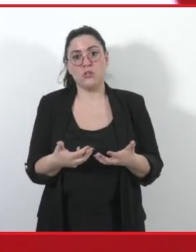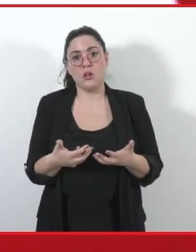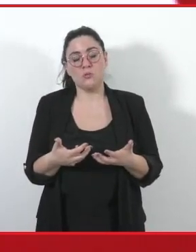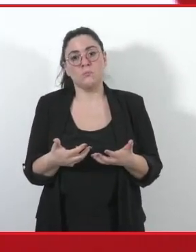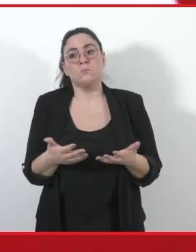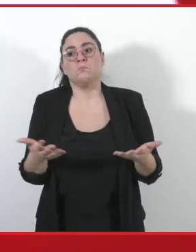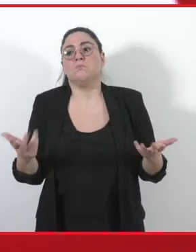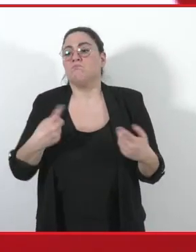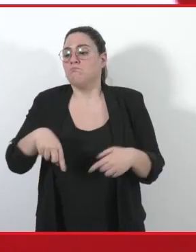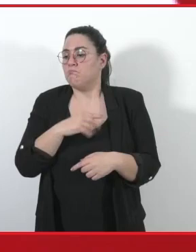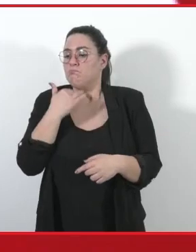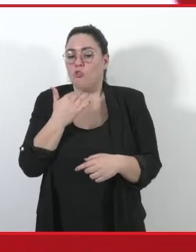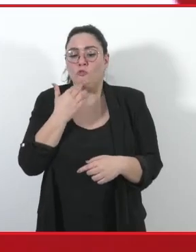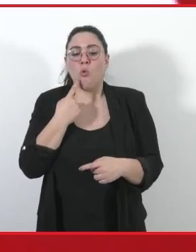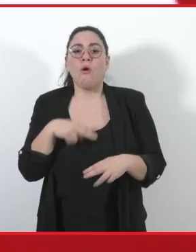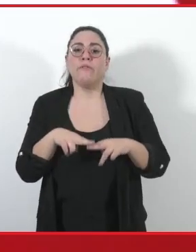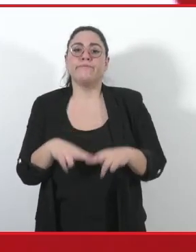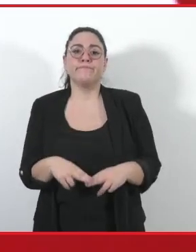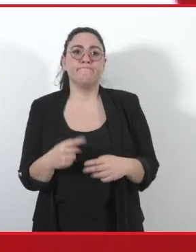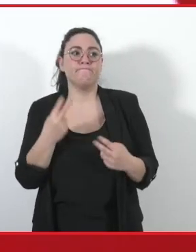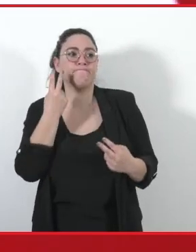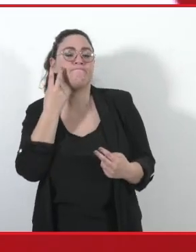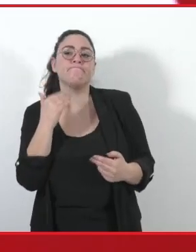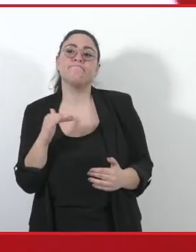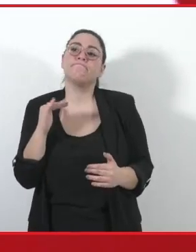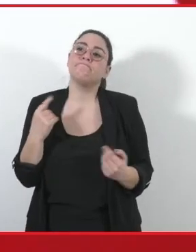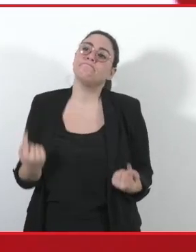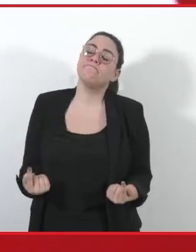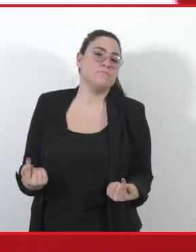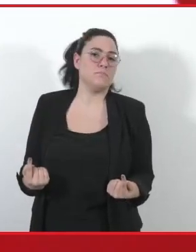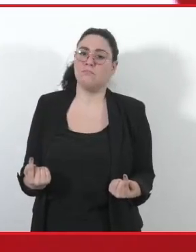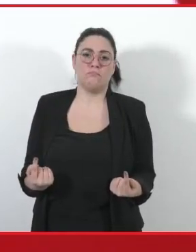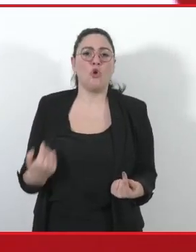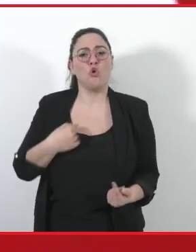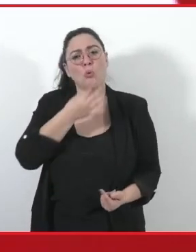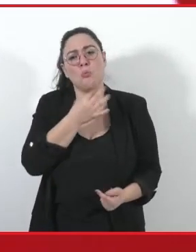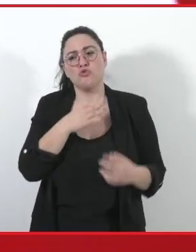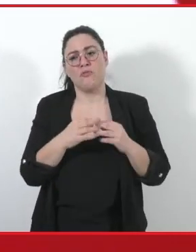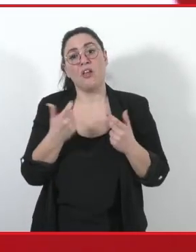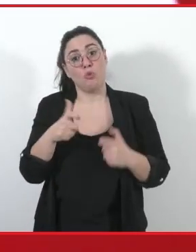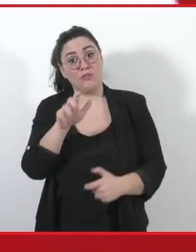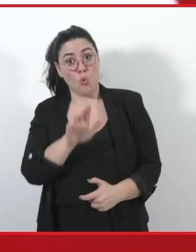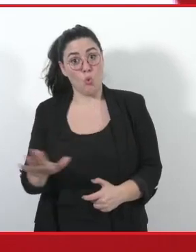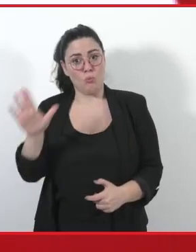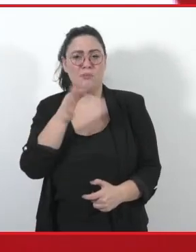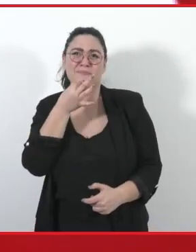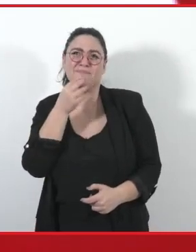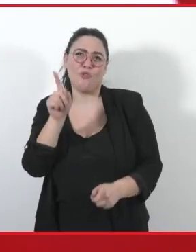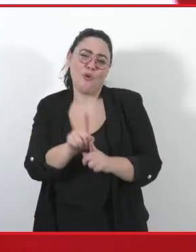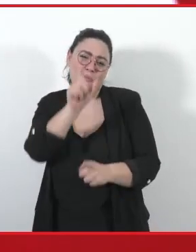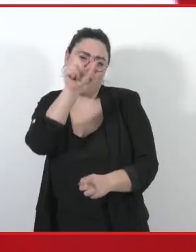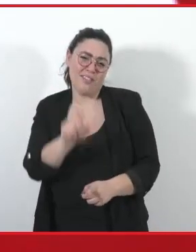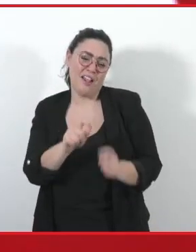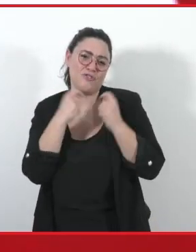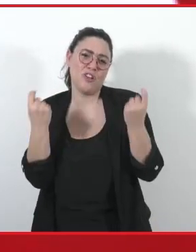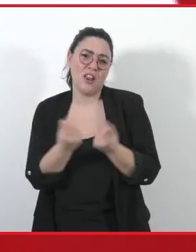assolutamente fermarci. E abbiamo tutte le capacità per farlo, perché in Umbria, come spesso nel Paese, il problema